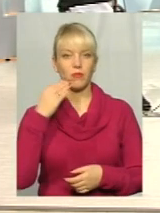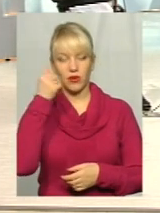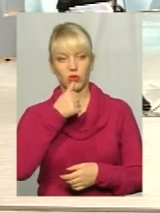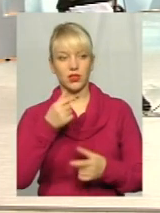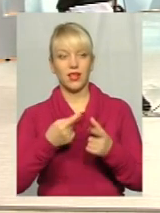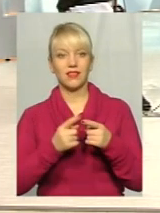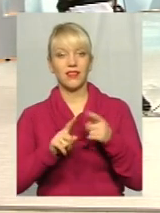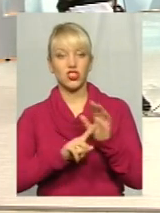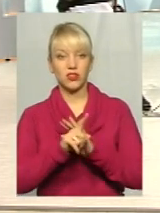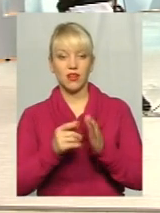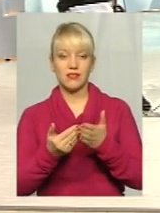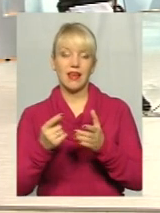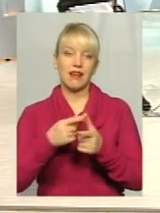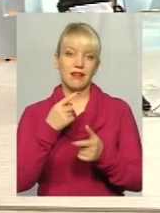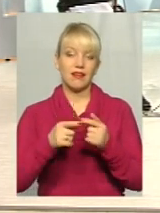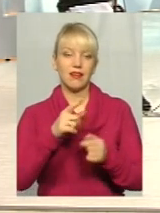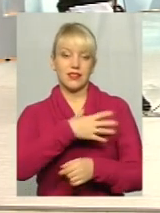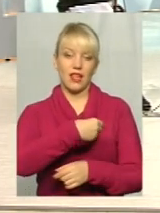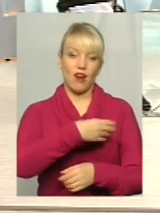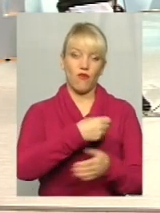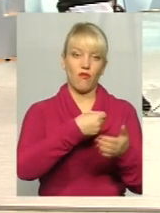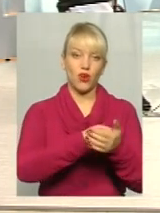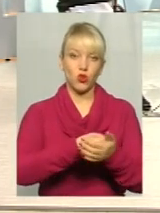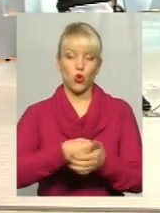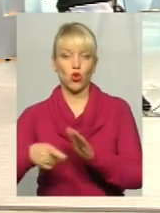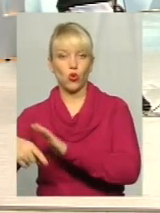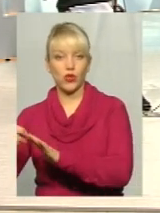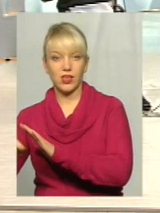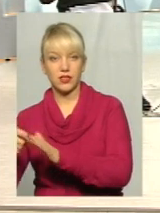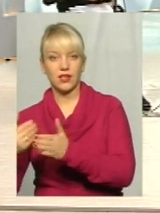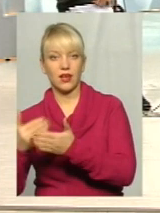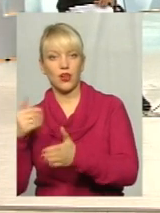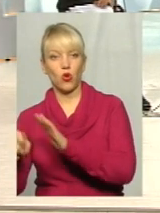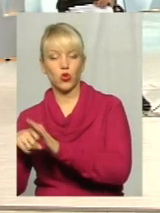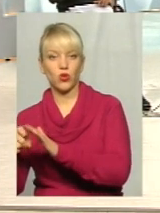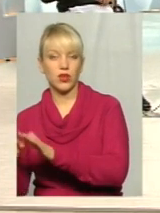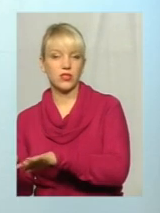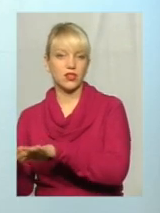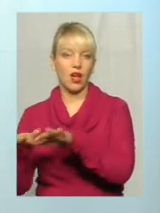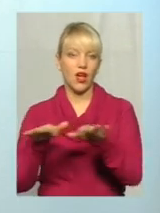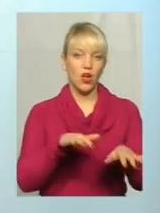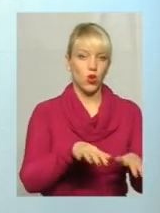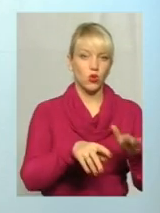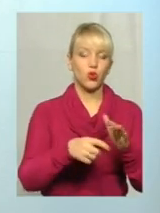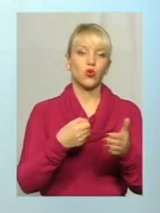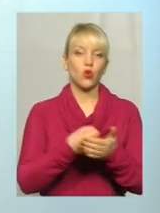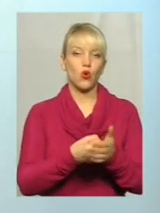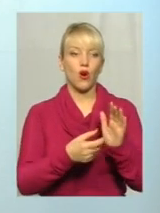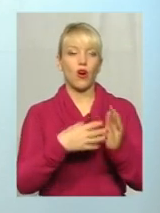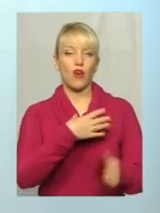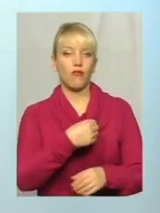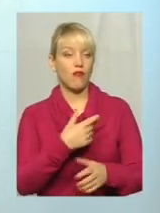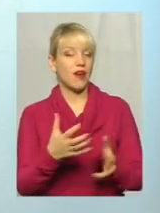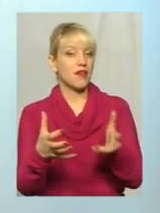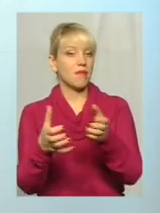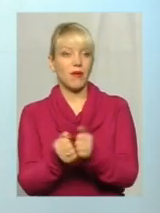з Львова до Донецька, чи від Донецька до Львова. Тобто така особливі цикличність. Тобто, і поймати ми